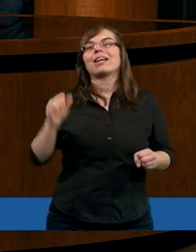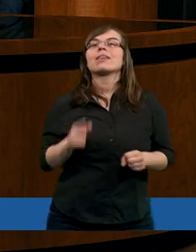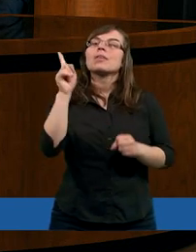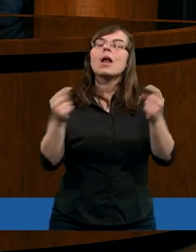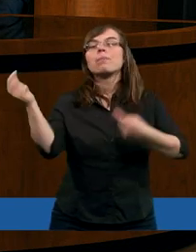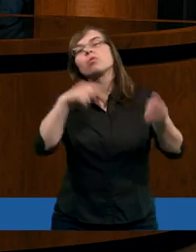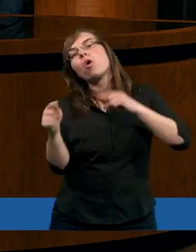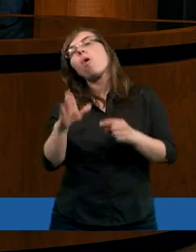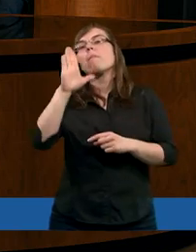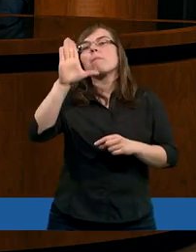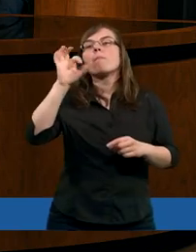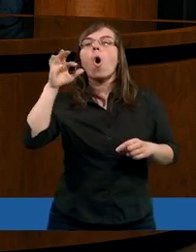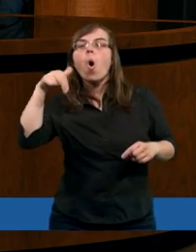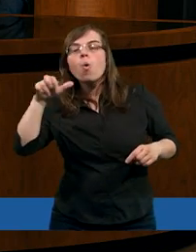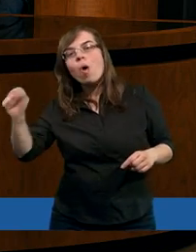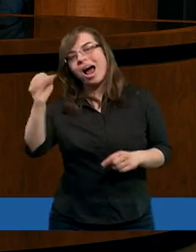przychodziło łatwo?